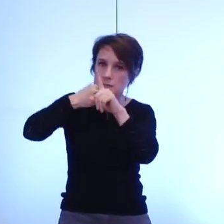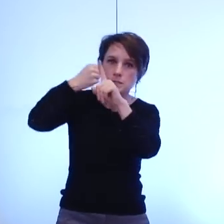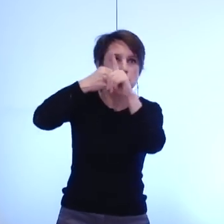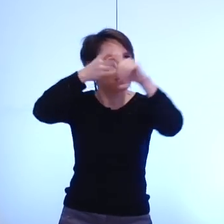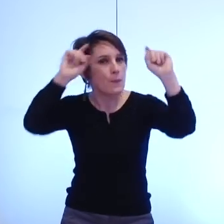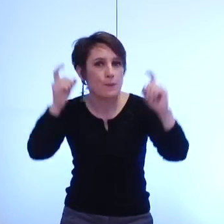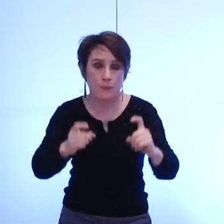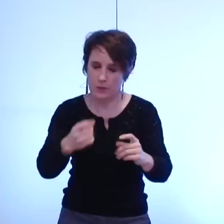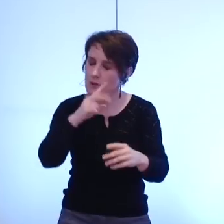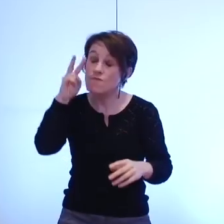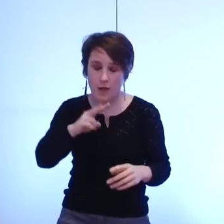majeur dans ce territoire là aussi